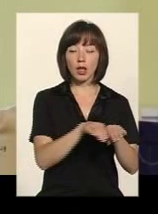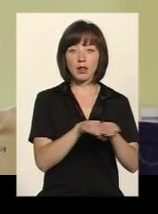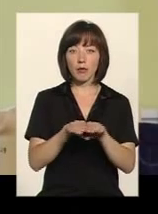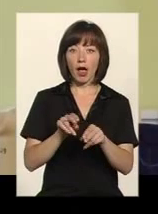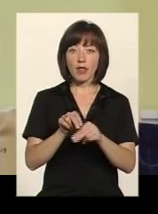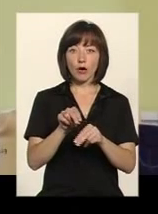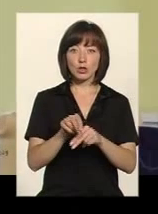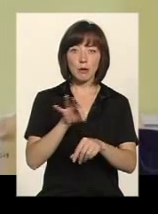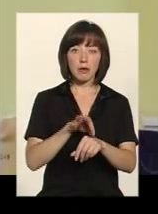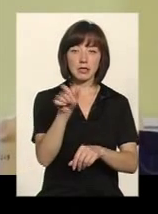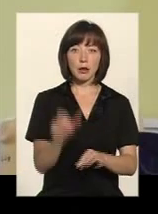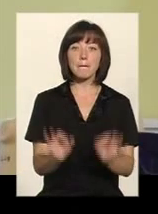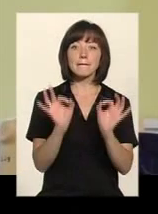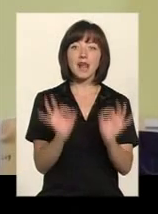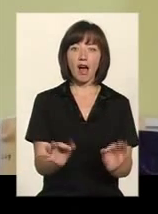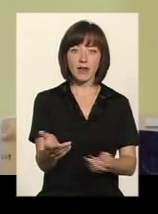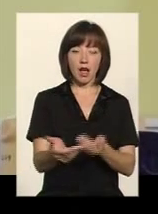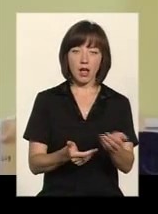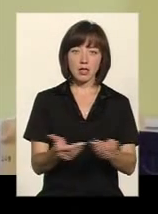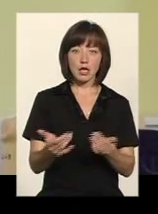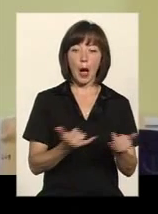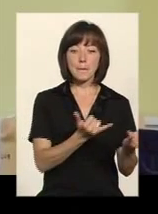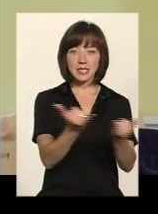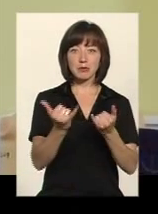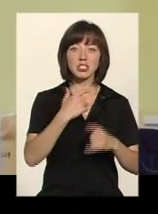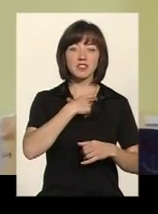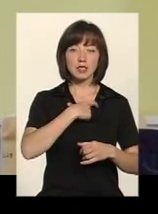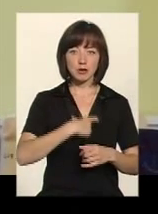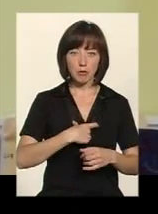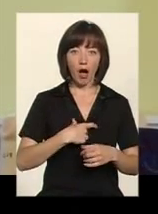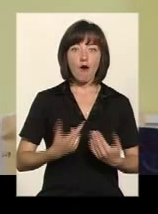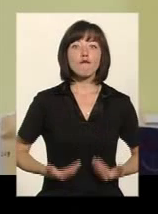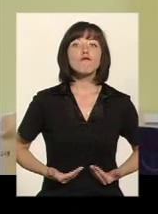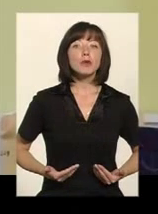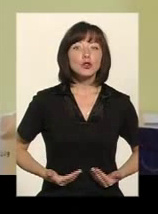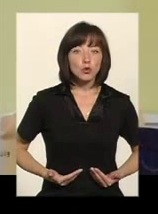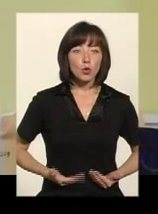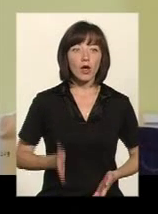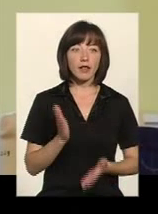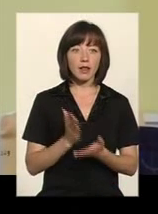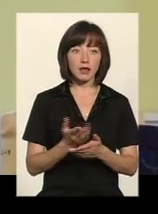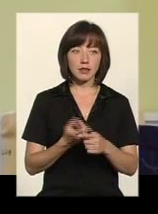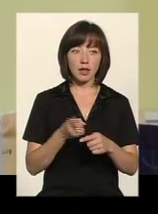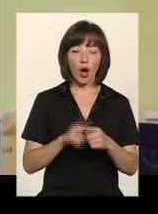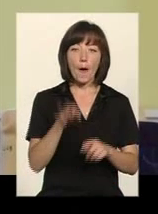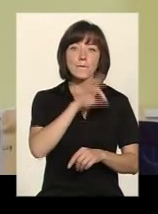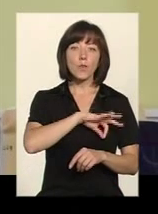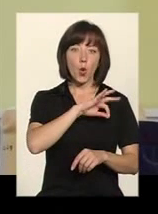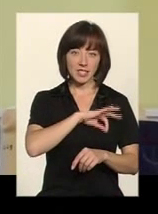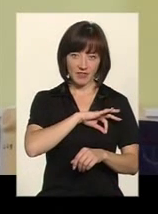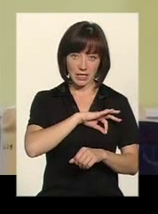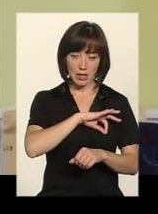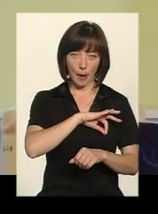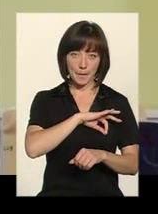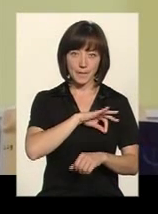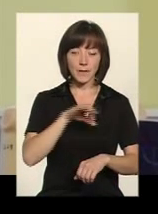пацієнта правильно ходити, научити обеспечити себе в быту, знаходясь в цьому протезі, пользоватися протезом